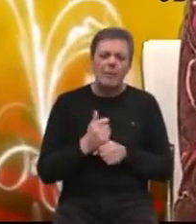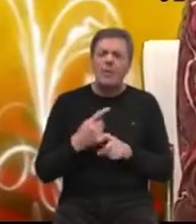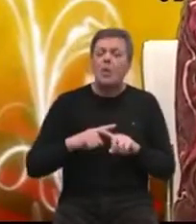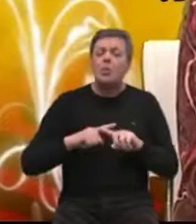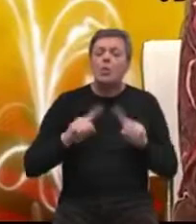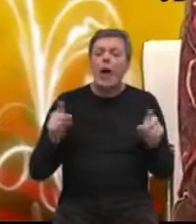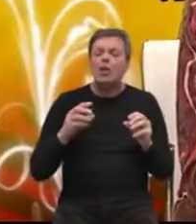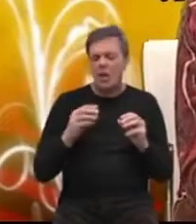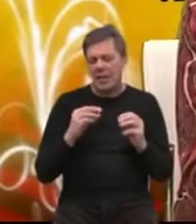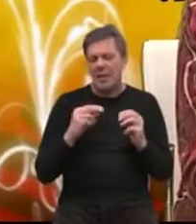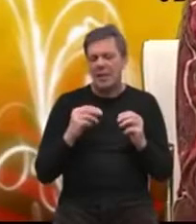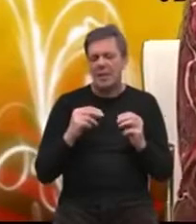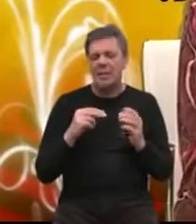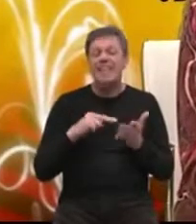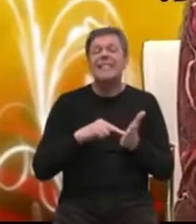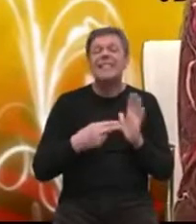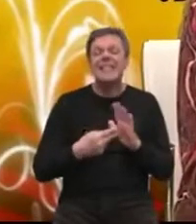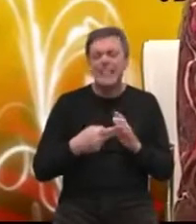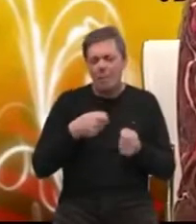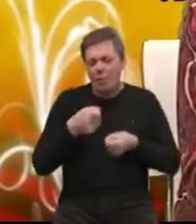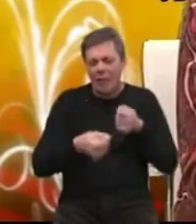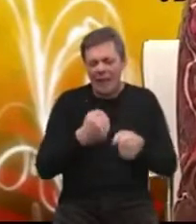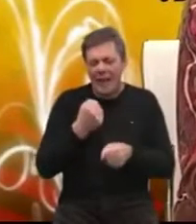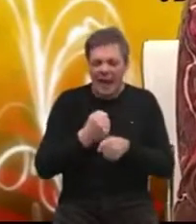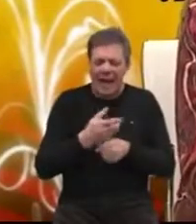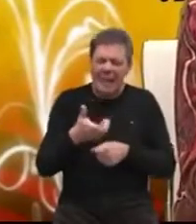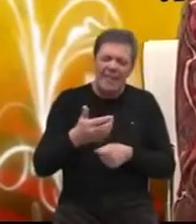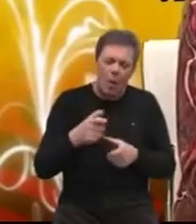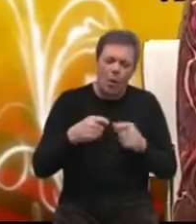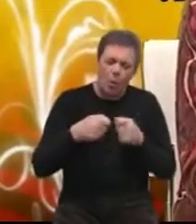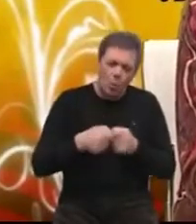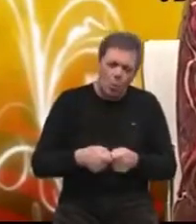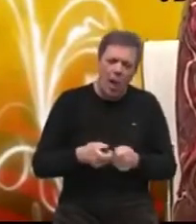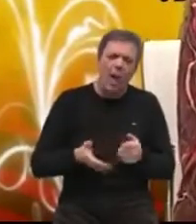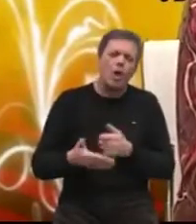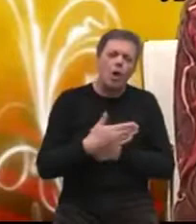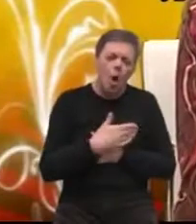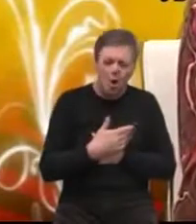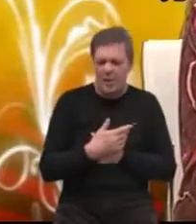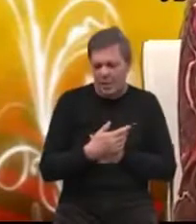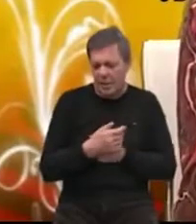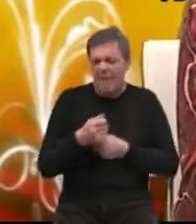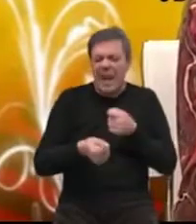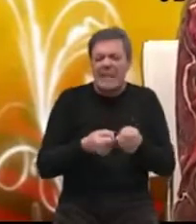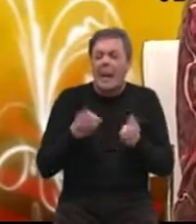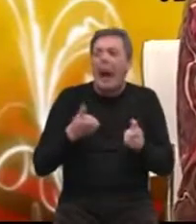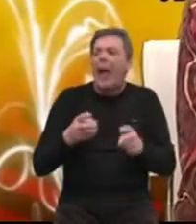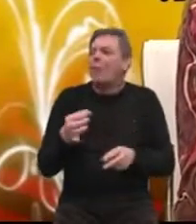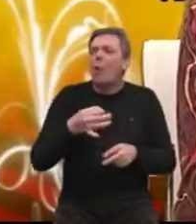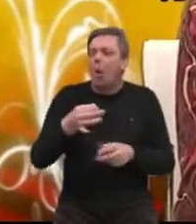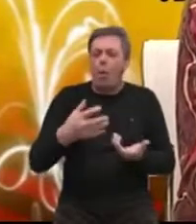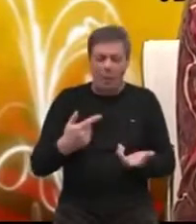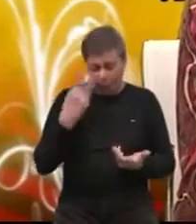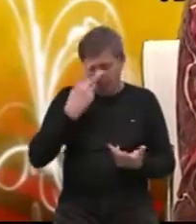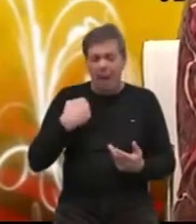drugačiji sistem sufinanciranja rada tih udruga kroz sufinanciranje hladnog pogona. To je ono, jer mi ako